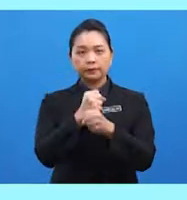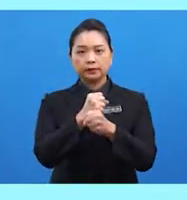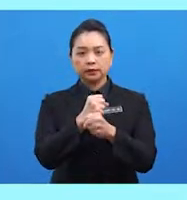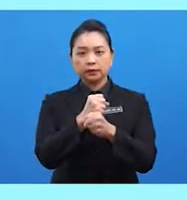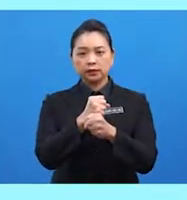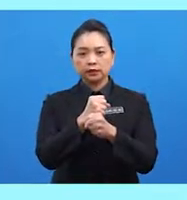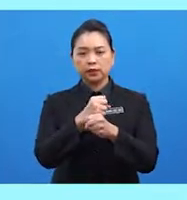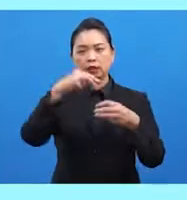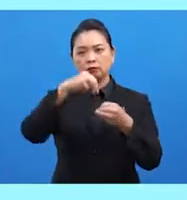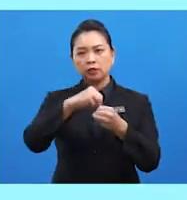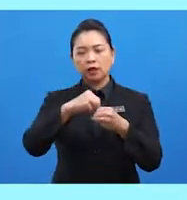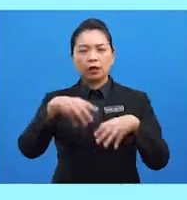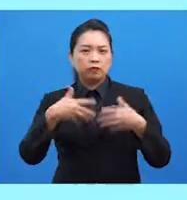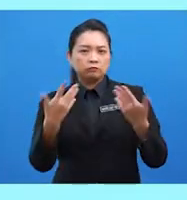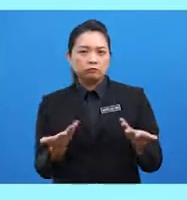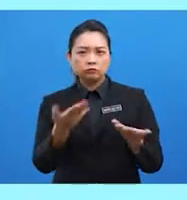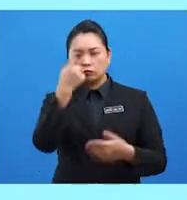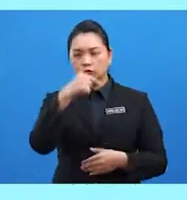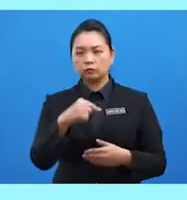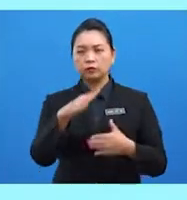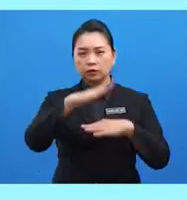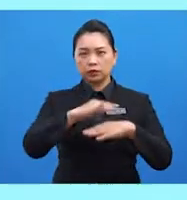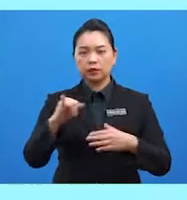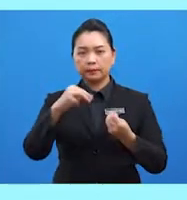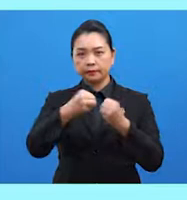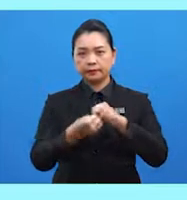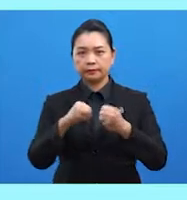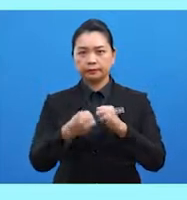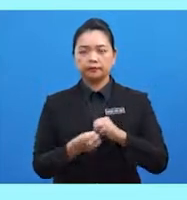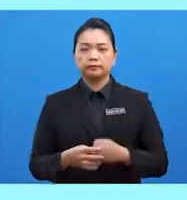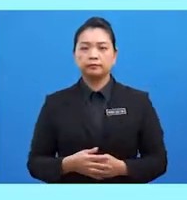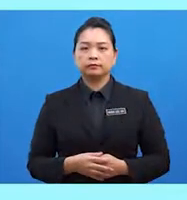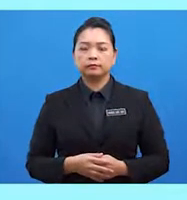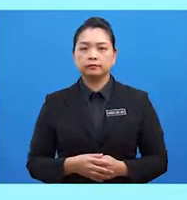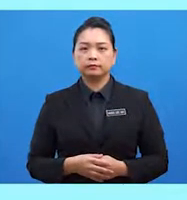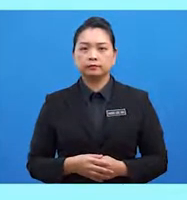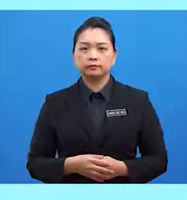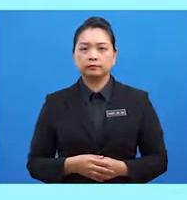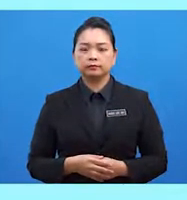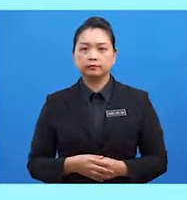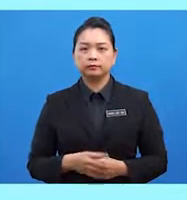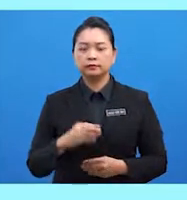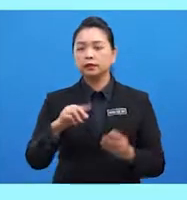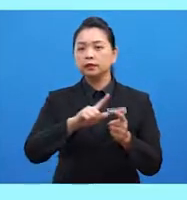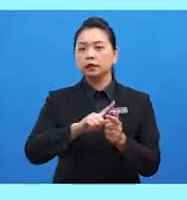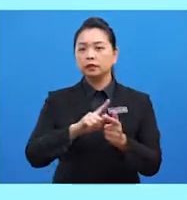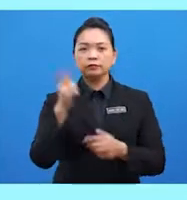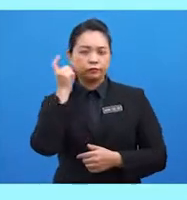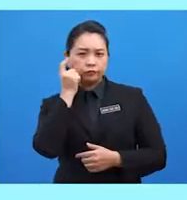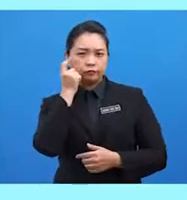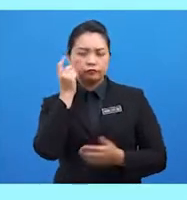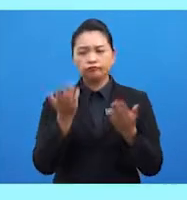resolusi bagi krisis antarabangsa. Menimbang dan meluluskan rang undang-undang